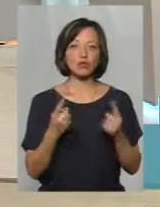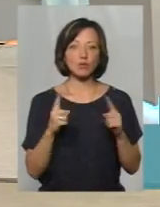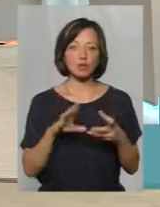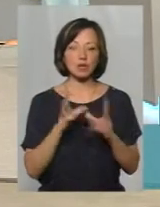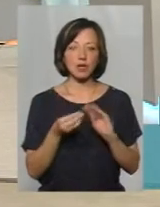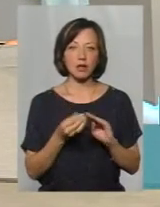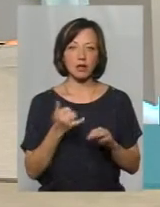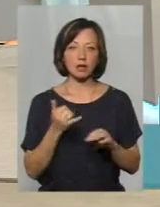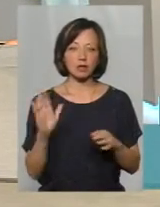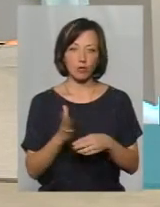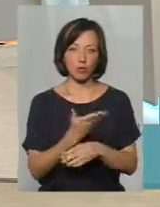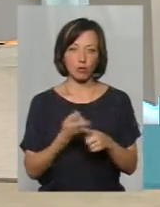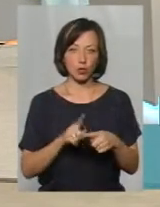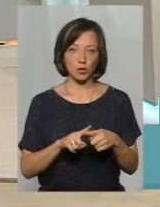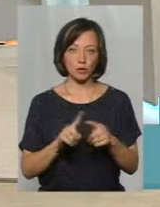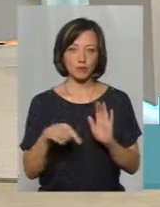взагалі в нас їх демонтують?